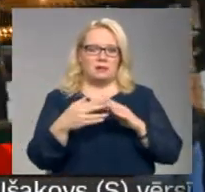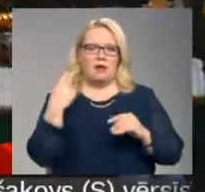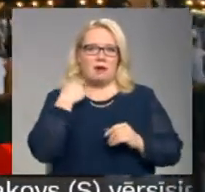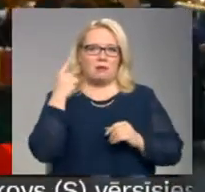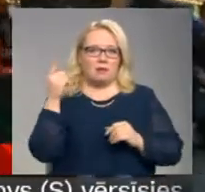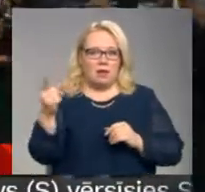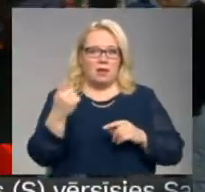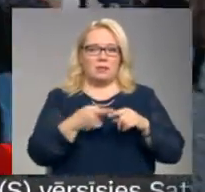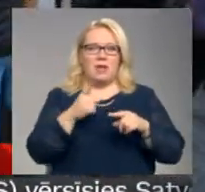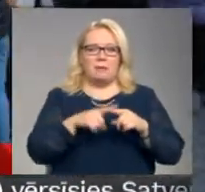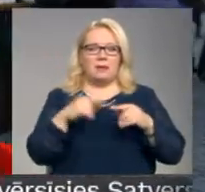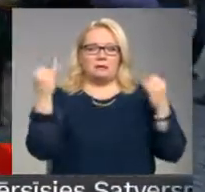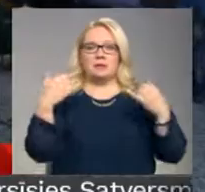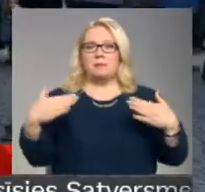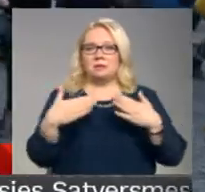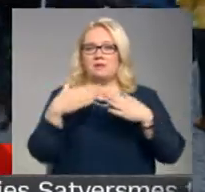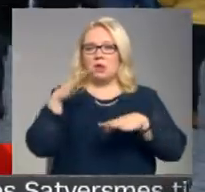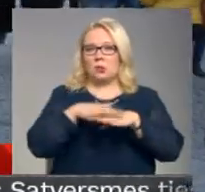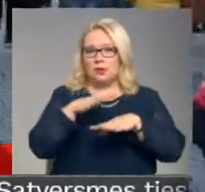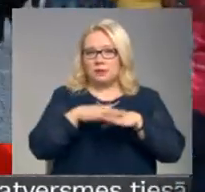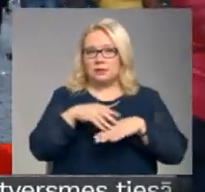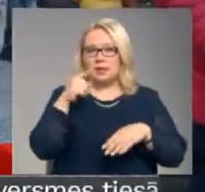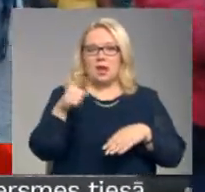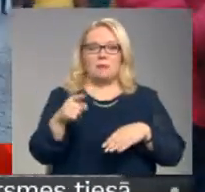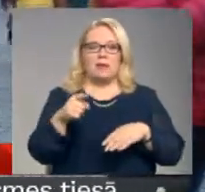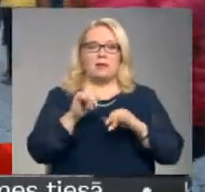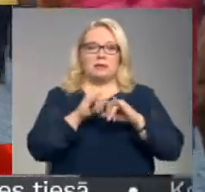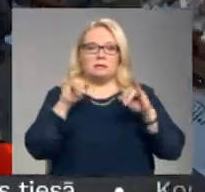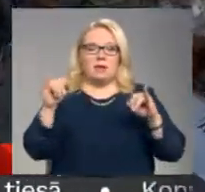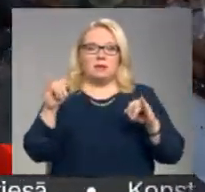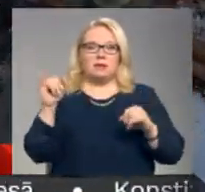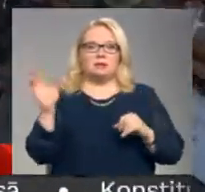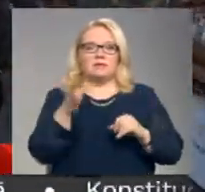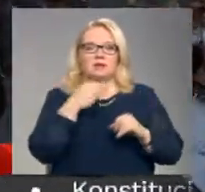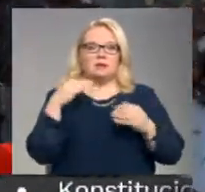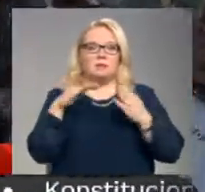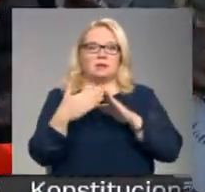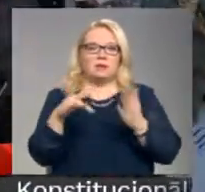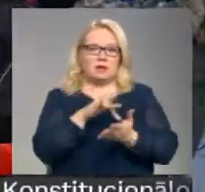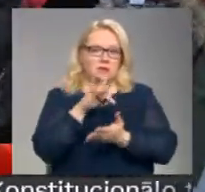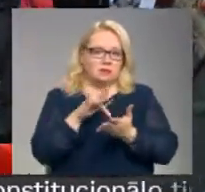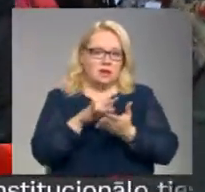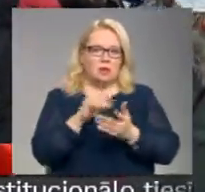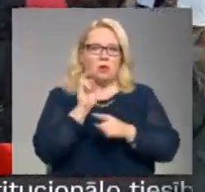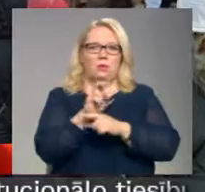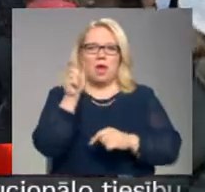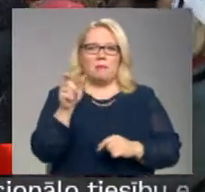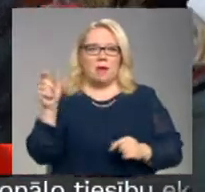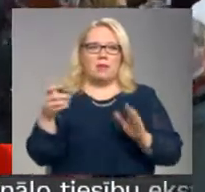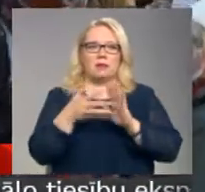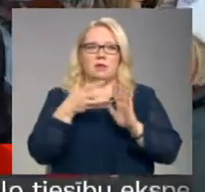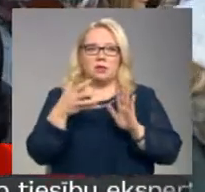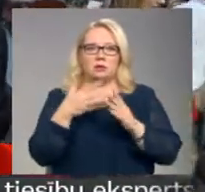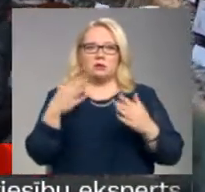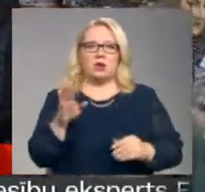karalistē. Tādēļ Zemesvērta tirdziņā, kas ar 300 stendēm izputies pa visu pilsētas centru, apmeklētāju netrūkst jauno